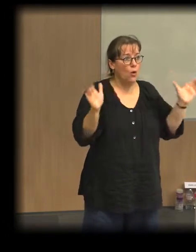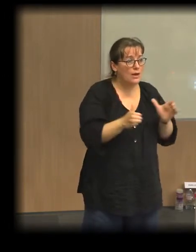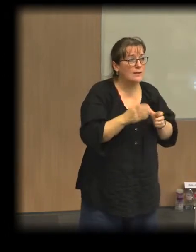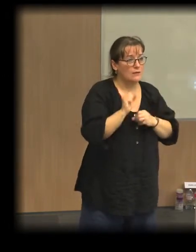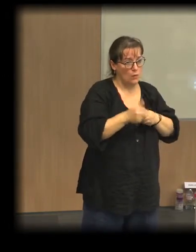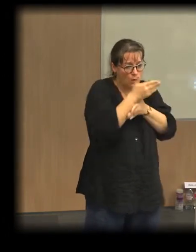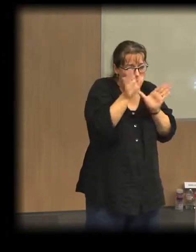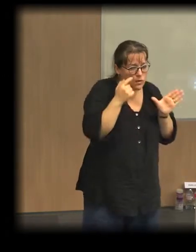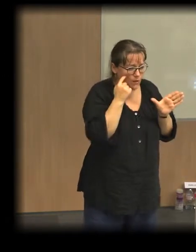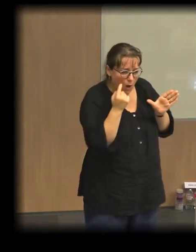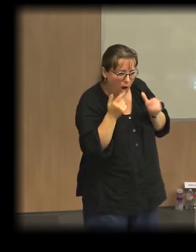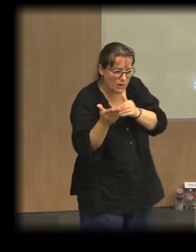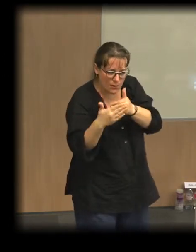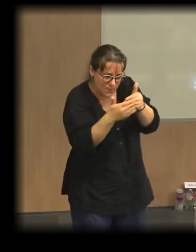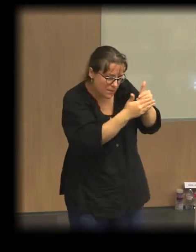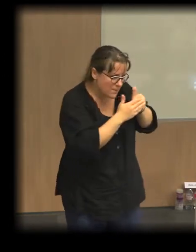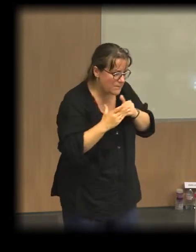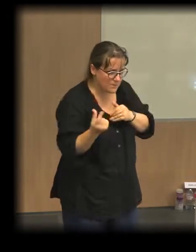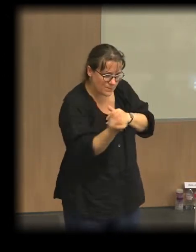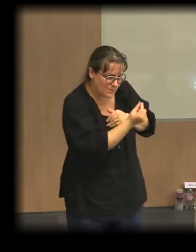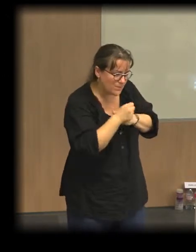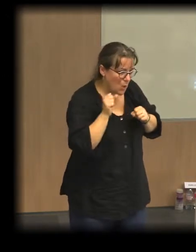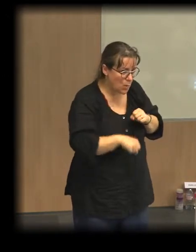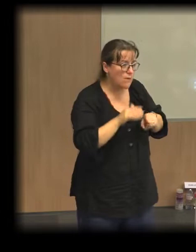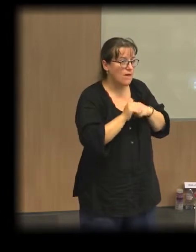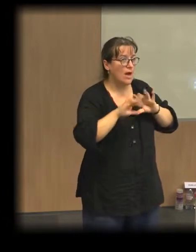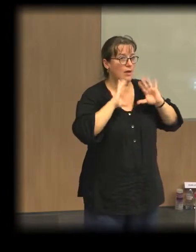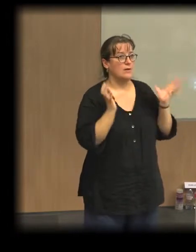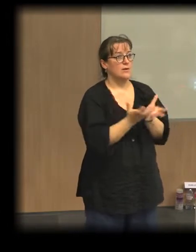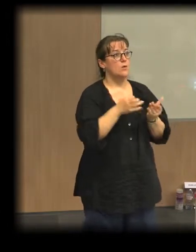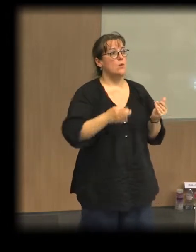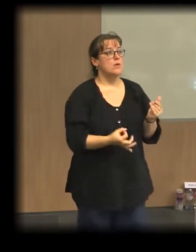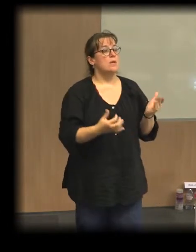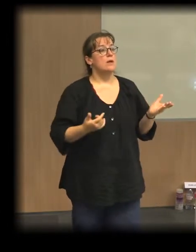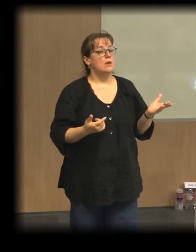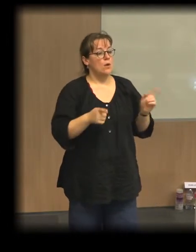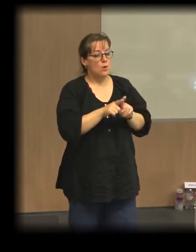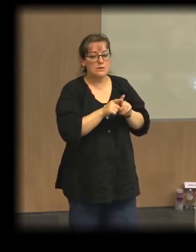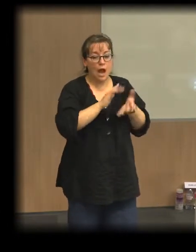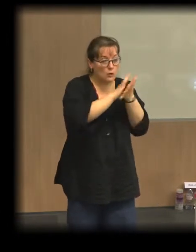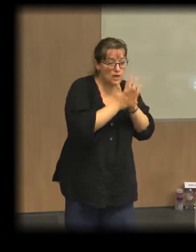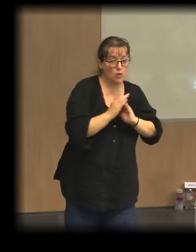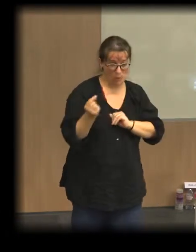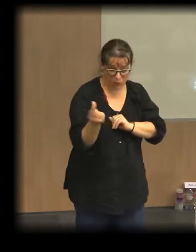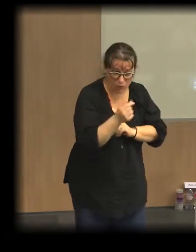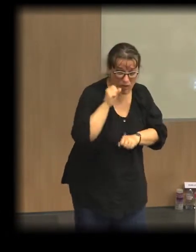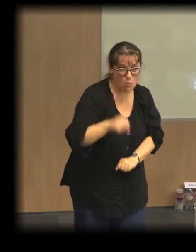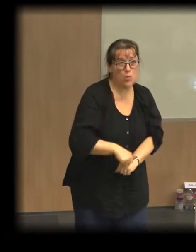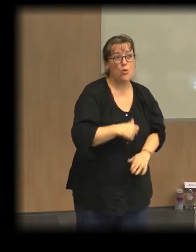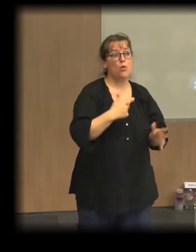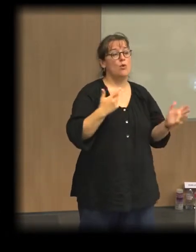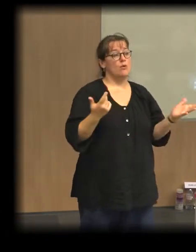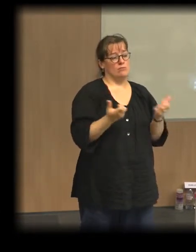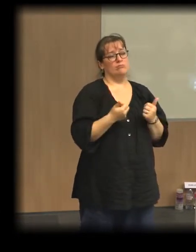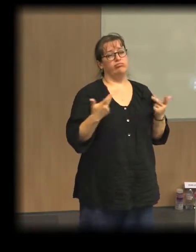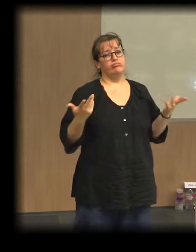sociétaires du territoire, elles peuvent aussi s'articuler avec le milieu associatif. Et il y a de nouvelles